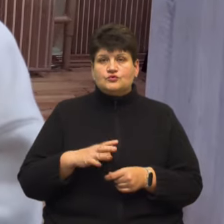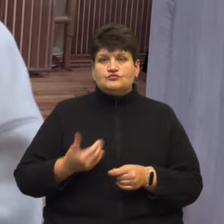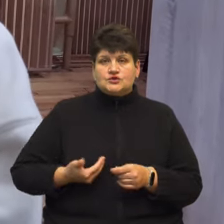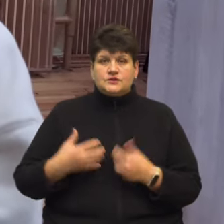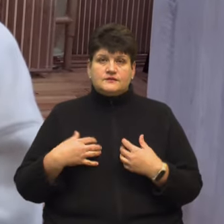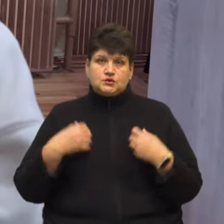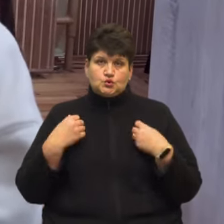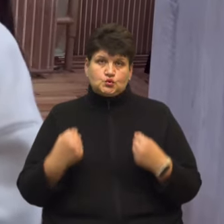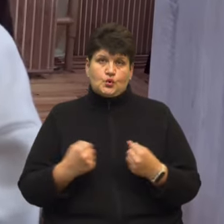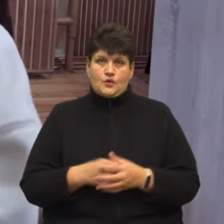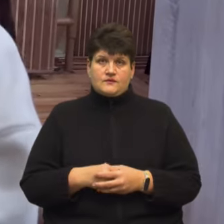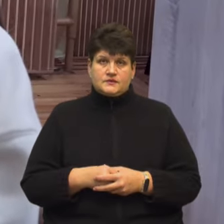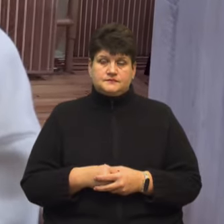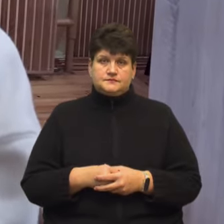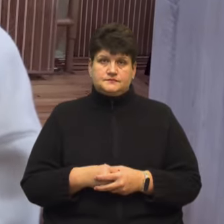здоровий.